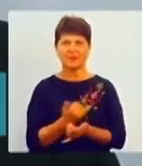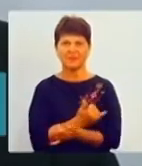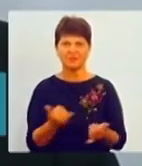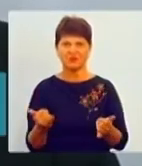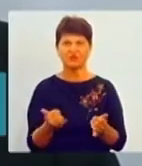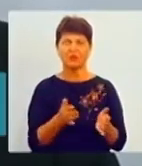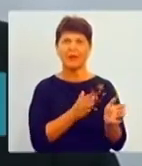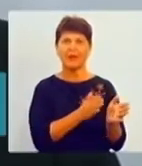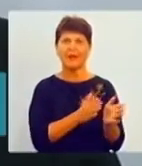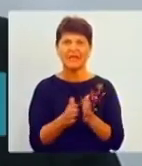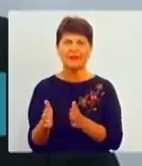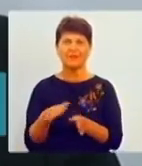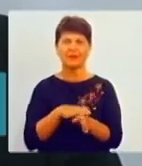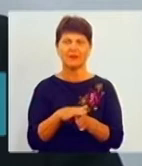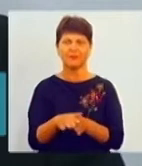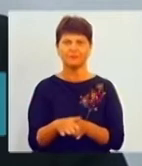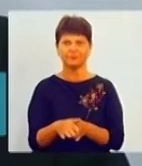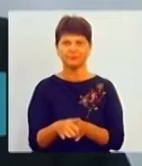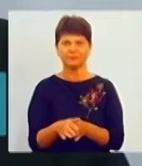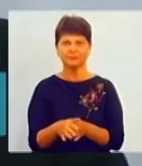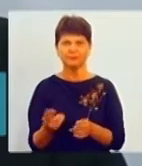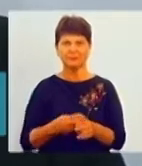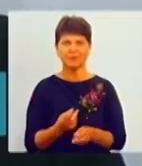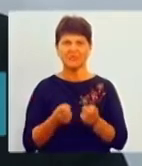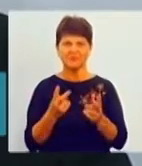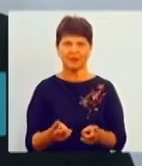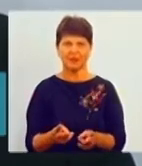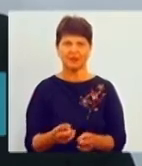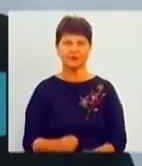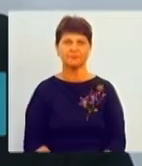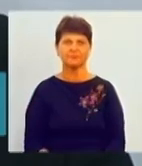обслуговування в аеропорту. Єдине, я з вашого дозволу,